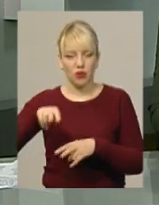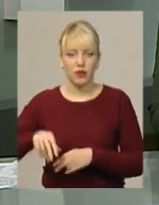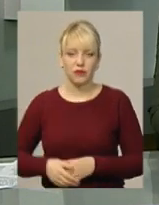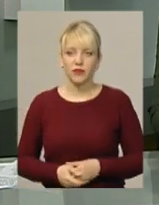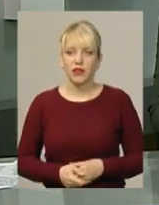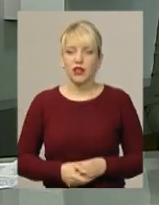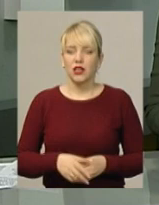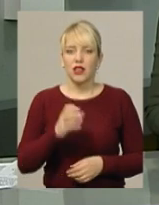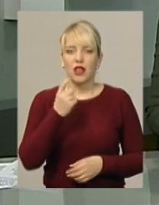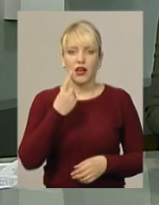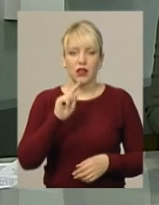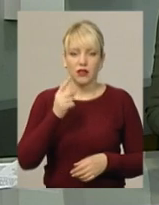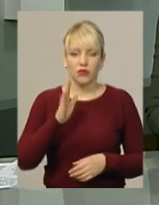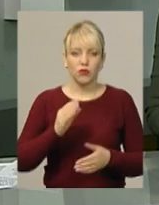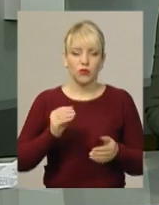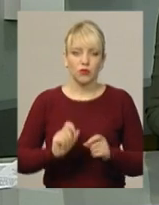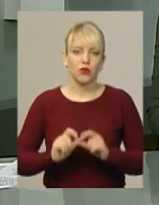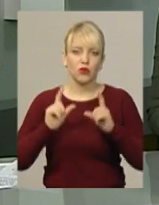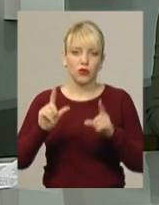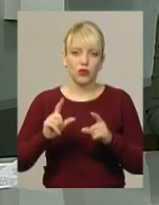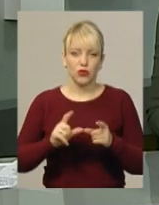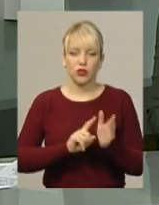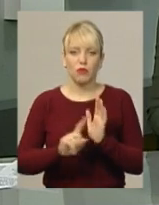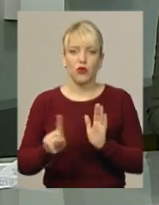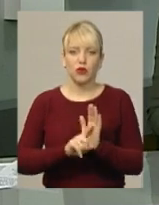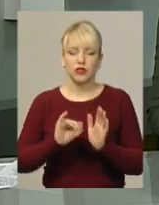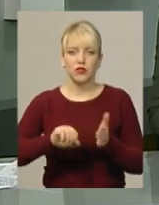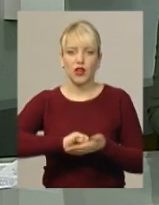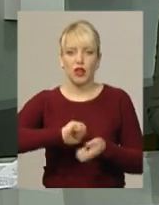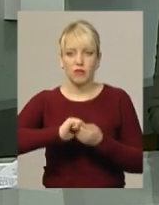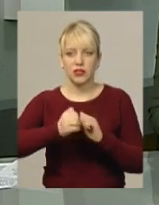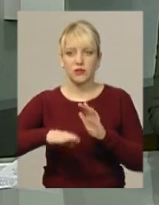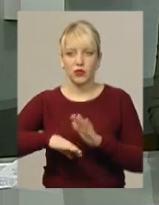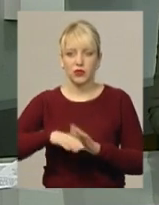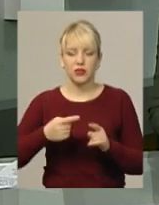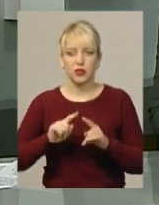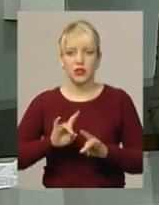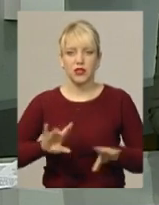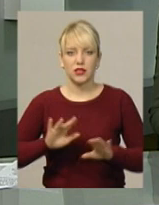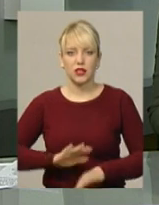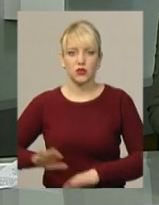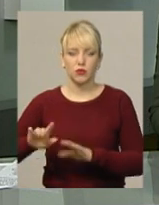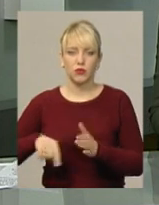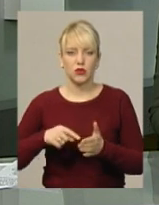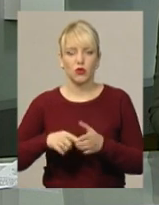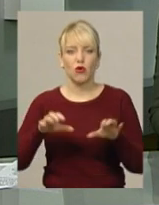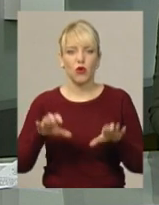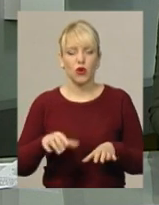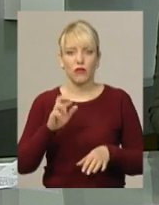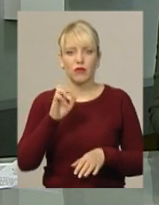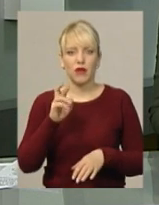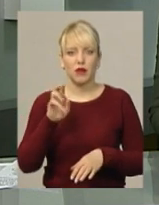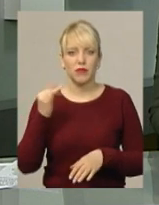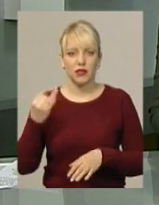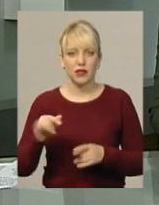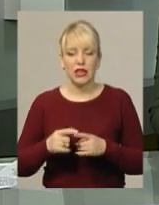На 1 гривню подорожчає проїзд у маршрутках Кам'янця-Подільського. Про це нам повідомив заступник міського голови Сергій Бабій. З 22 березня